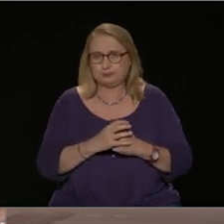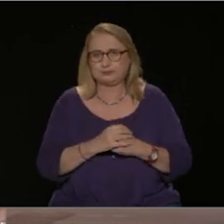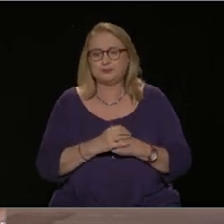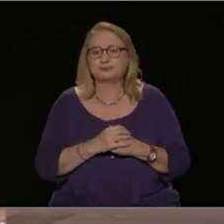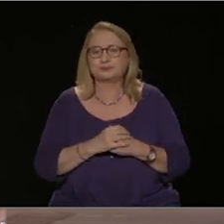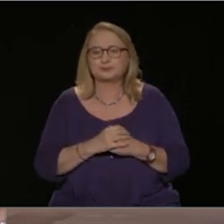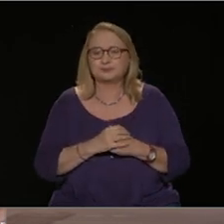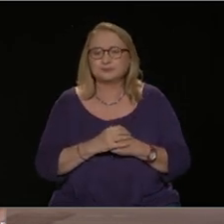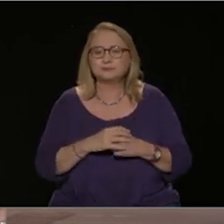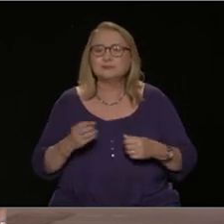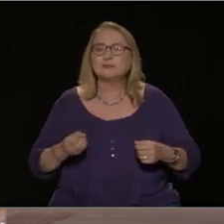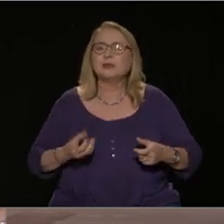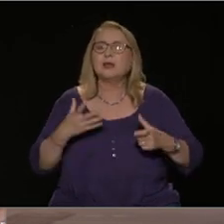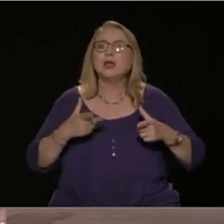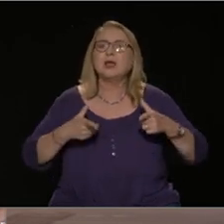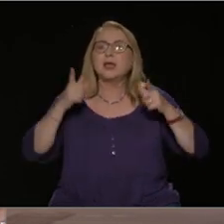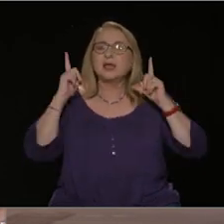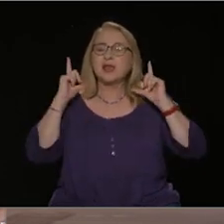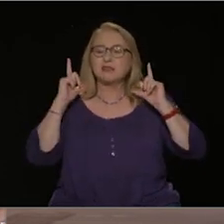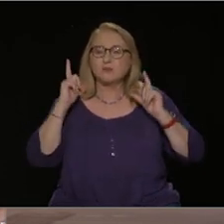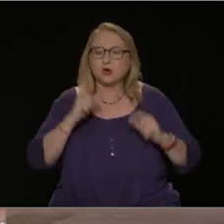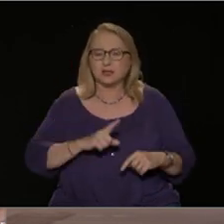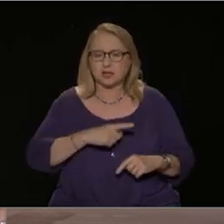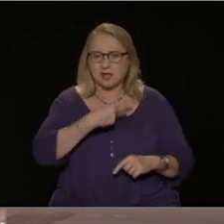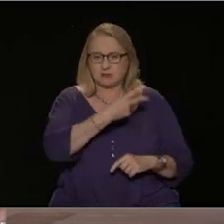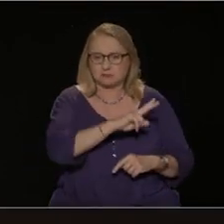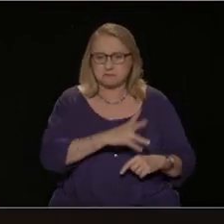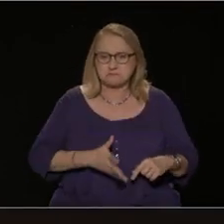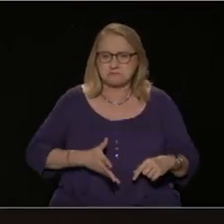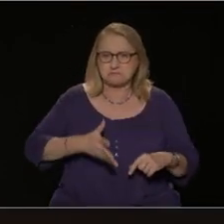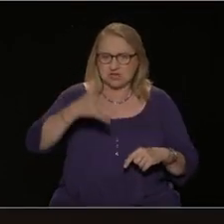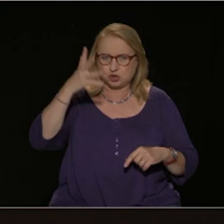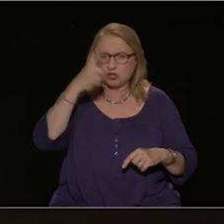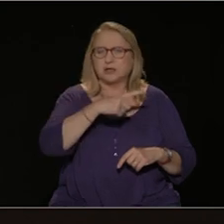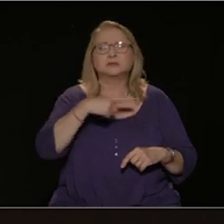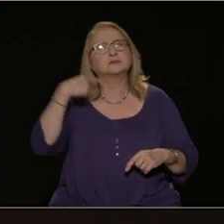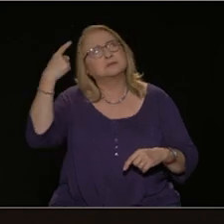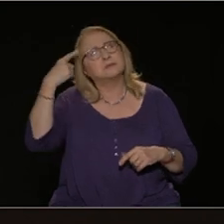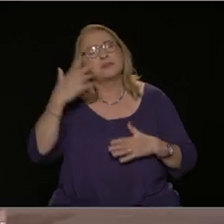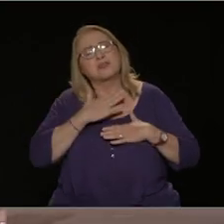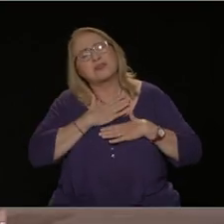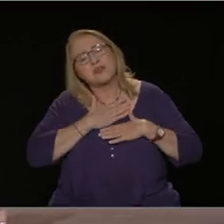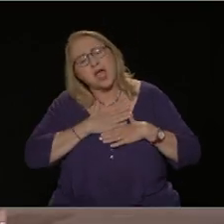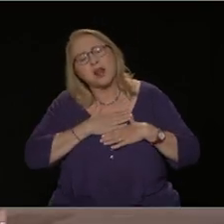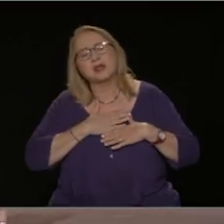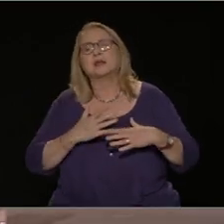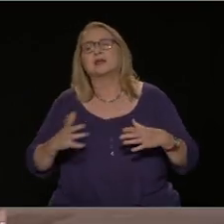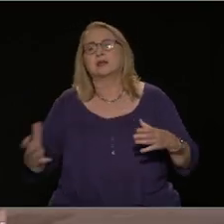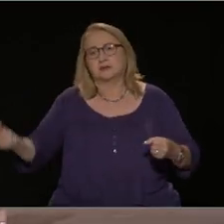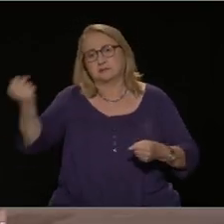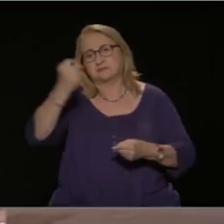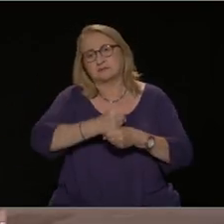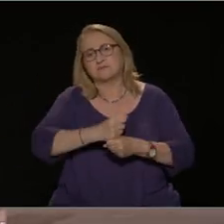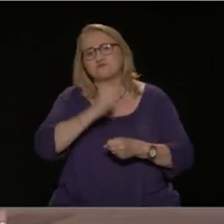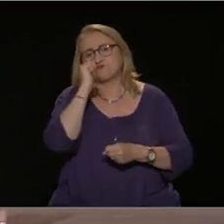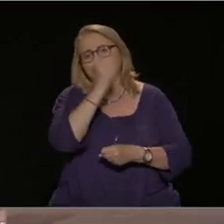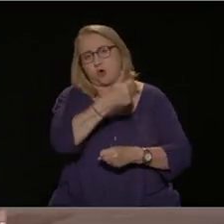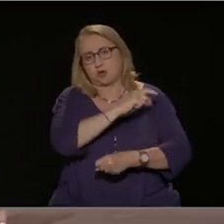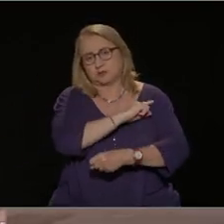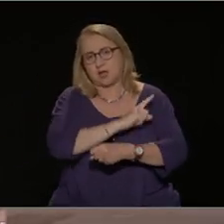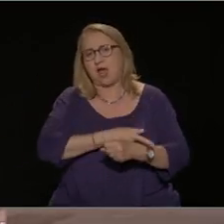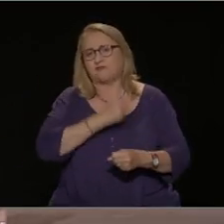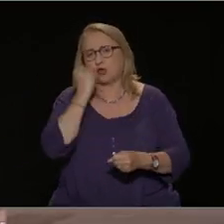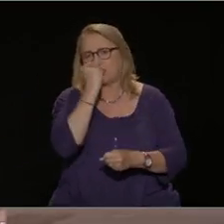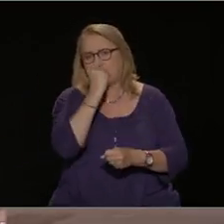Η Νέα Δημοκρατία του κυριάκου Μητσοτάκη επιδιώκει μία αυτοδυναμία. Αυτό θα δημιουργήσει μία